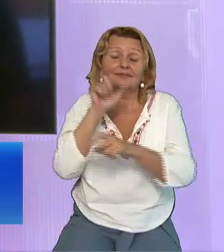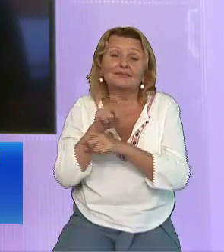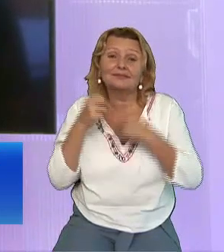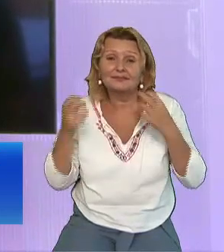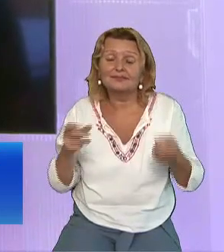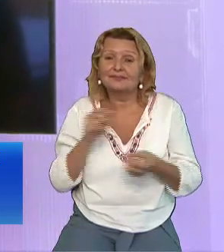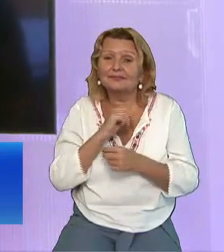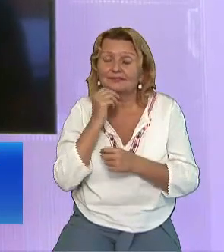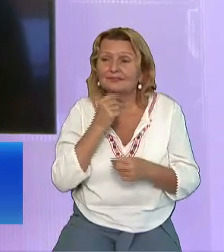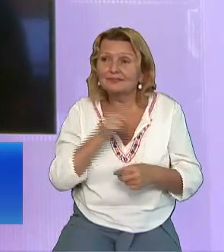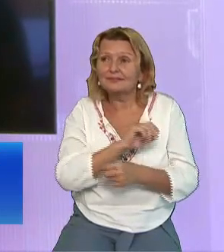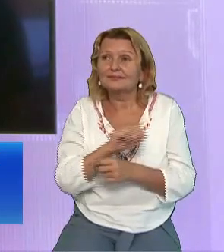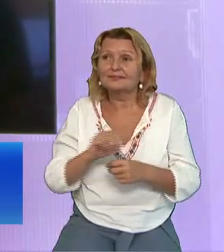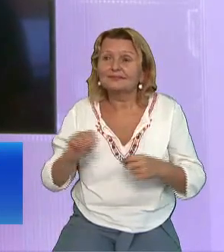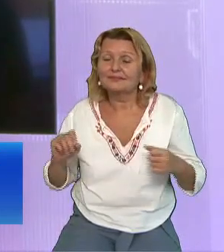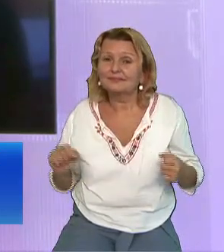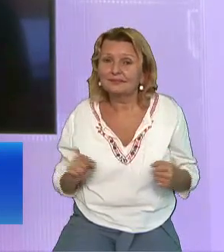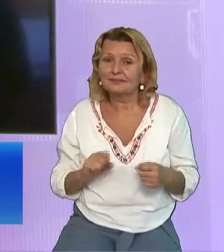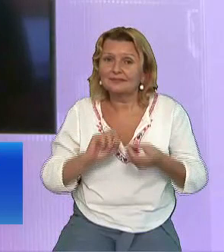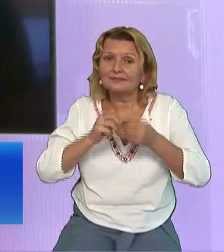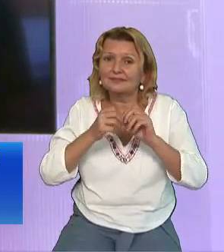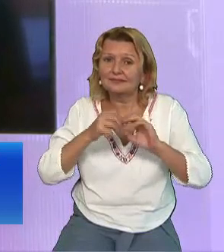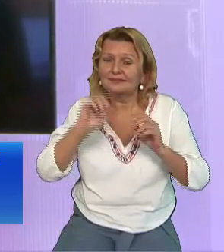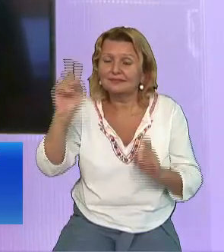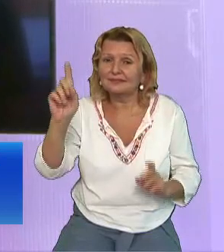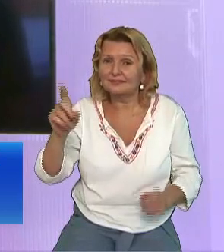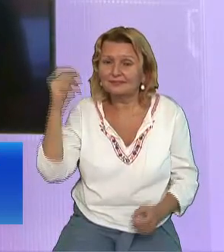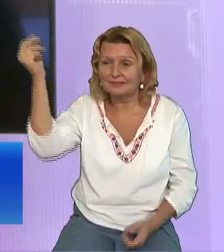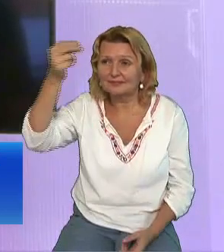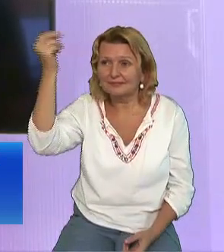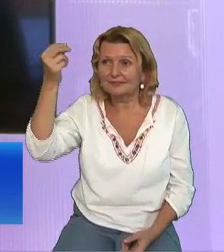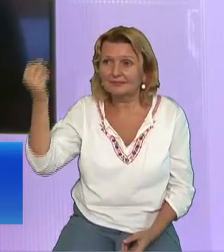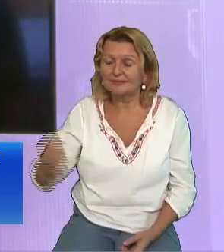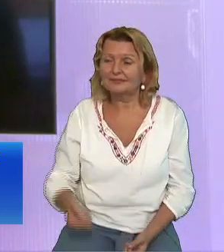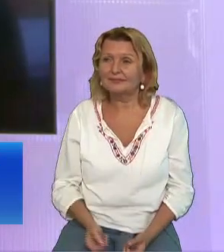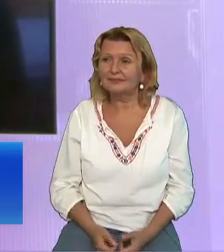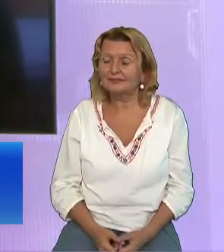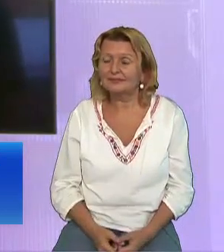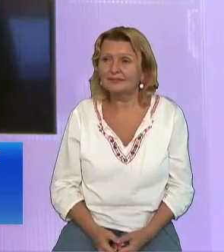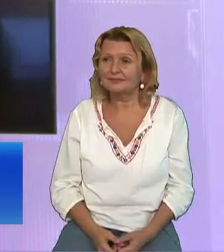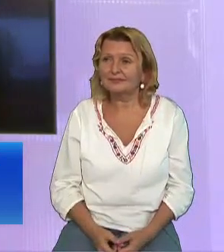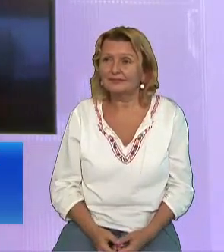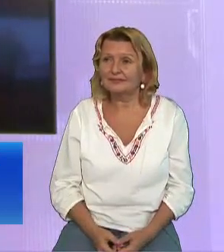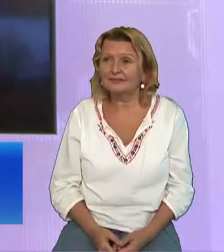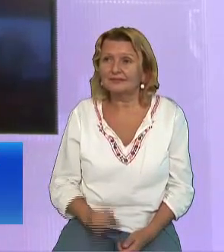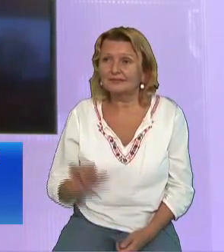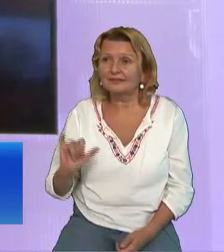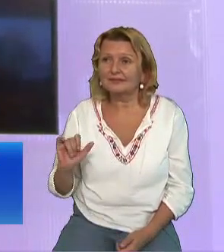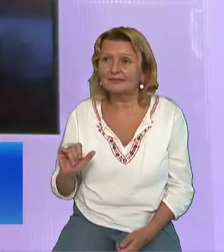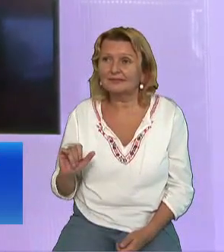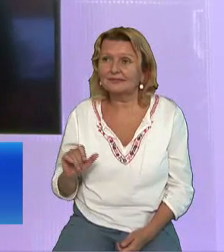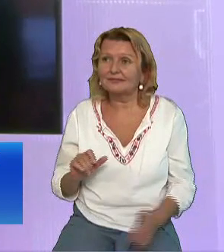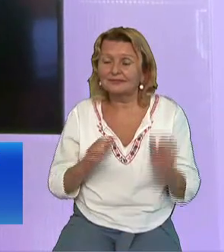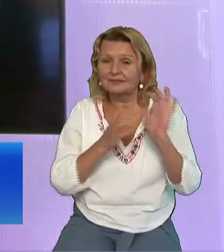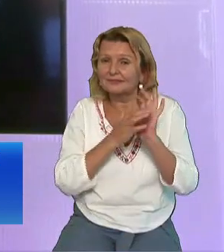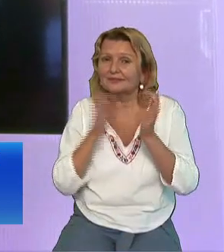bine este, ce frumos este să te cufunzi În Cuvântul lui Dumnezeu Și ziceau, mai zi, mai zi, mai zi, mai continuu Și Iisus zicea Au